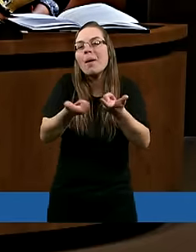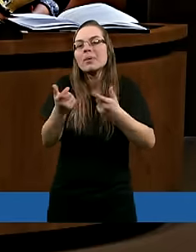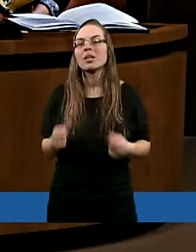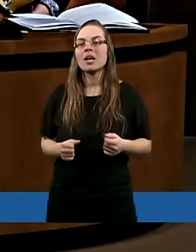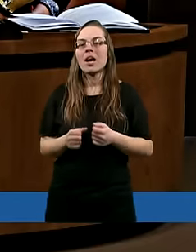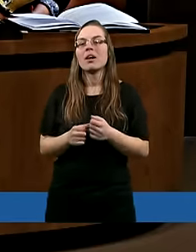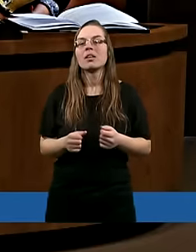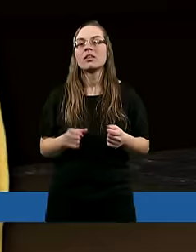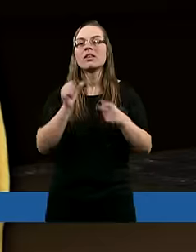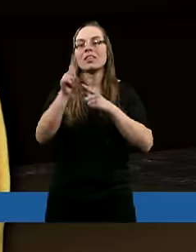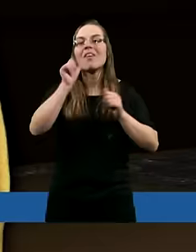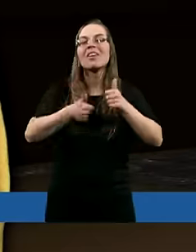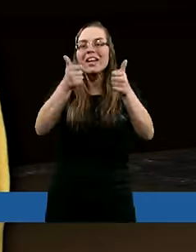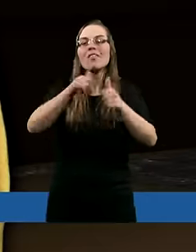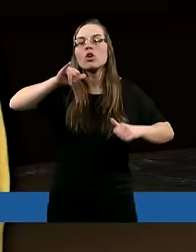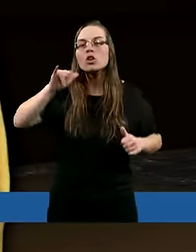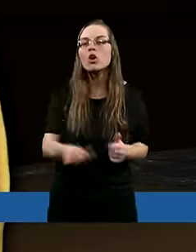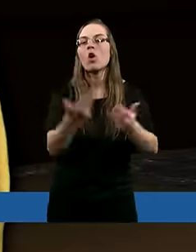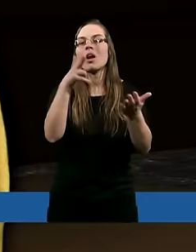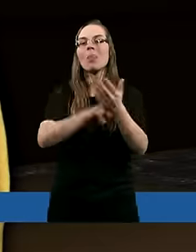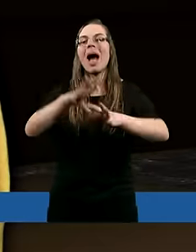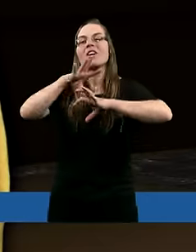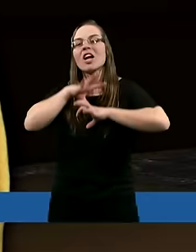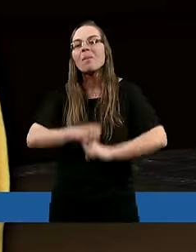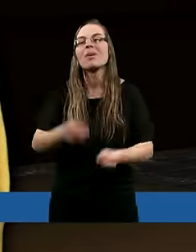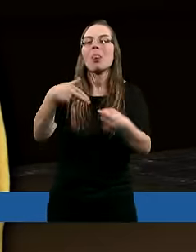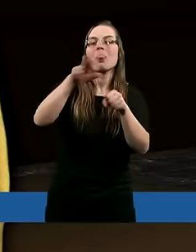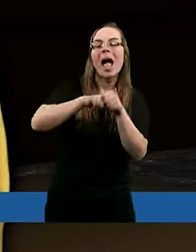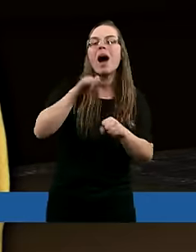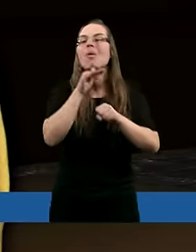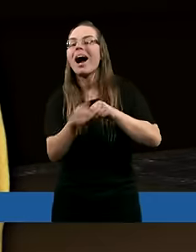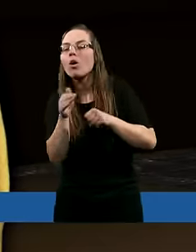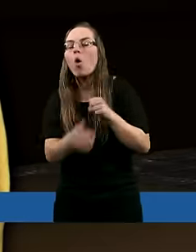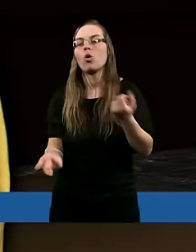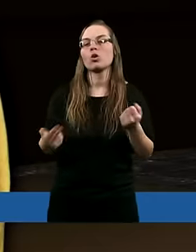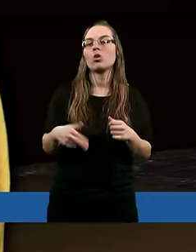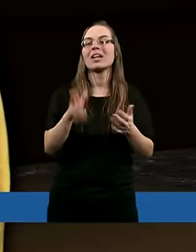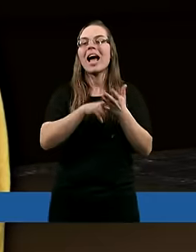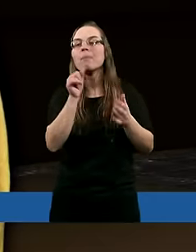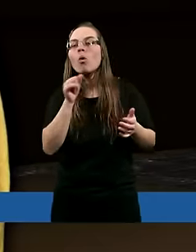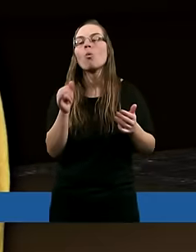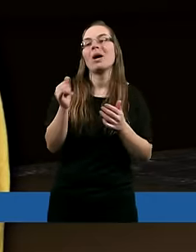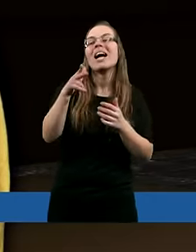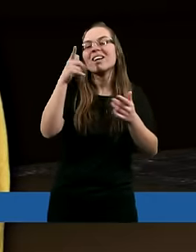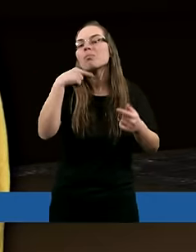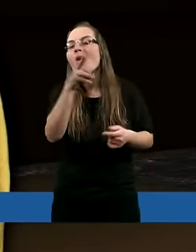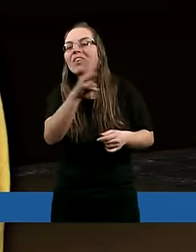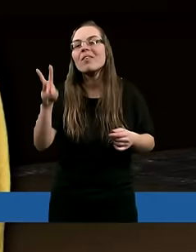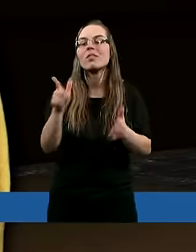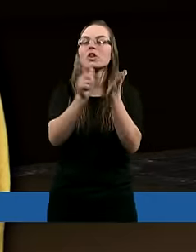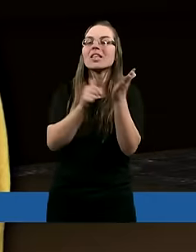jak gdyby jestem wystawiana ciągle na cierpliwość, na łagodność i powiem Wam, że no